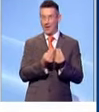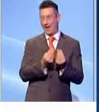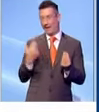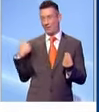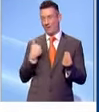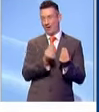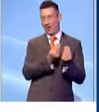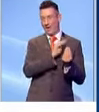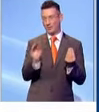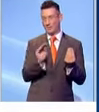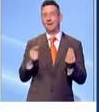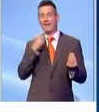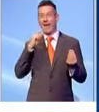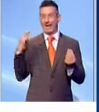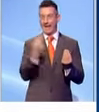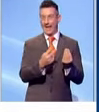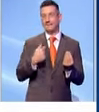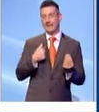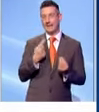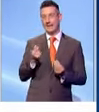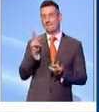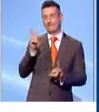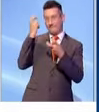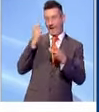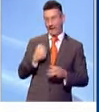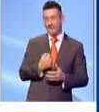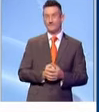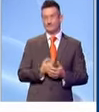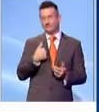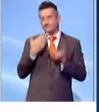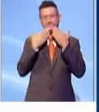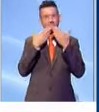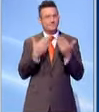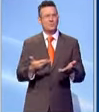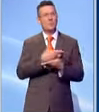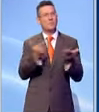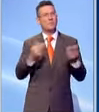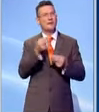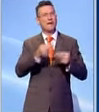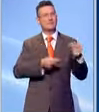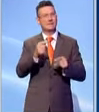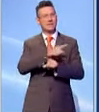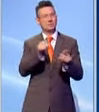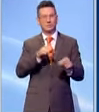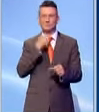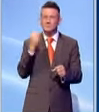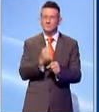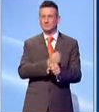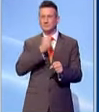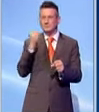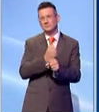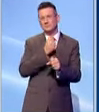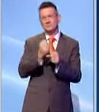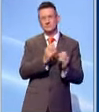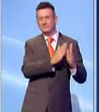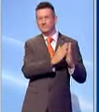preceduto e anche della sua replica. Noi siamo tutti grati alla pubblica amministrazione per il lavoro che ha svolto durante